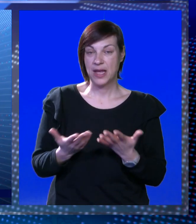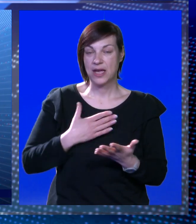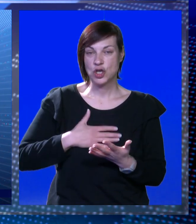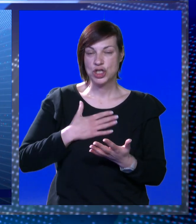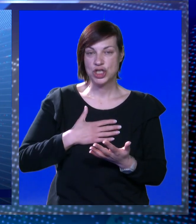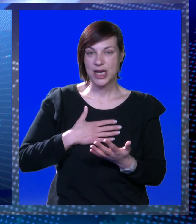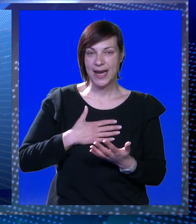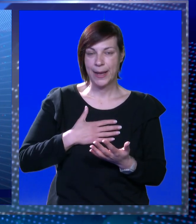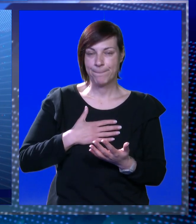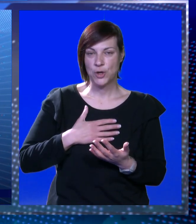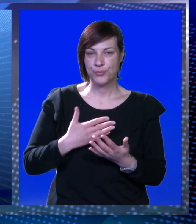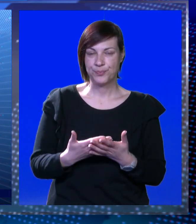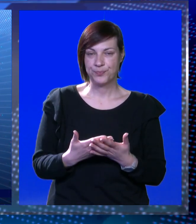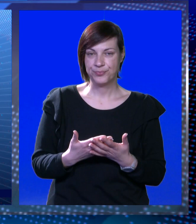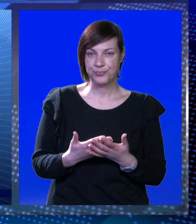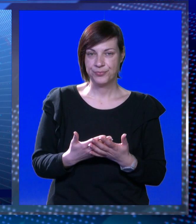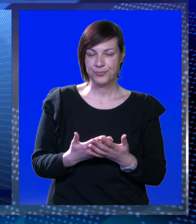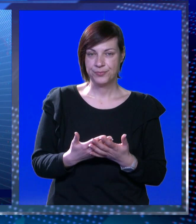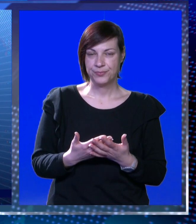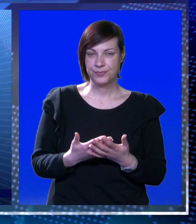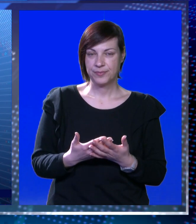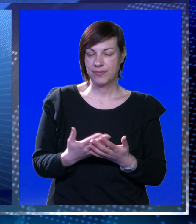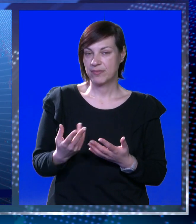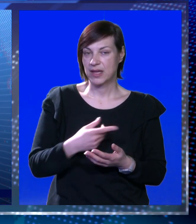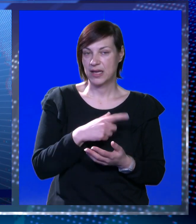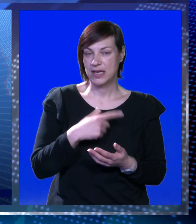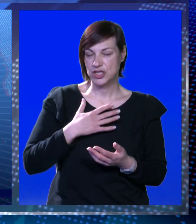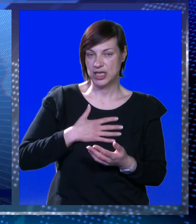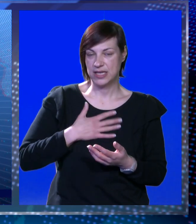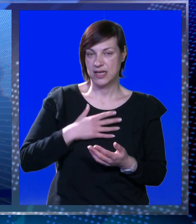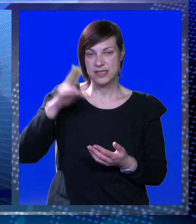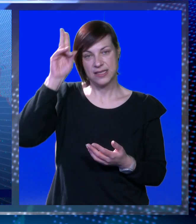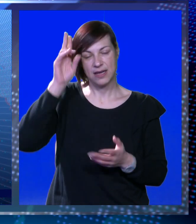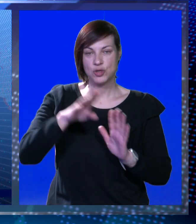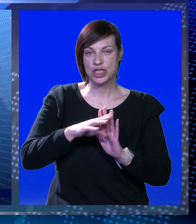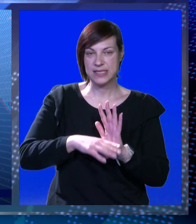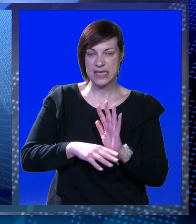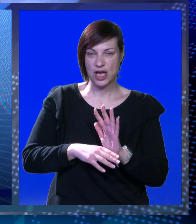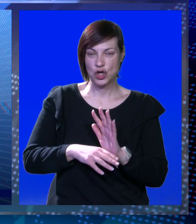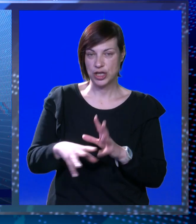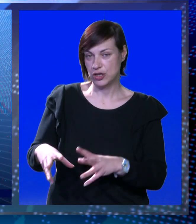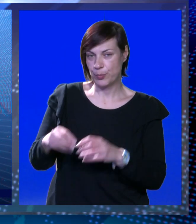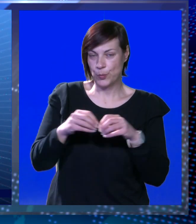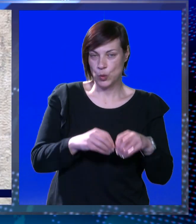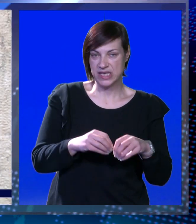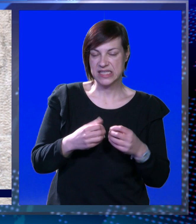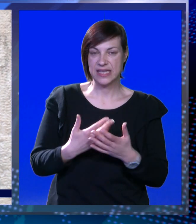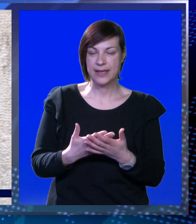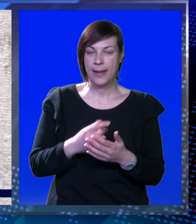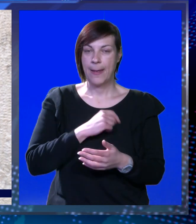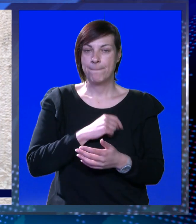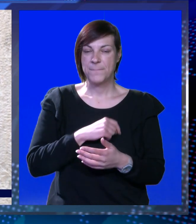ako želimo, znači ako klijent želi nas, da ga možemo legalno pokupiti.